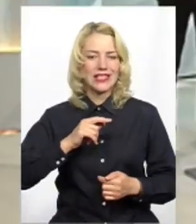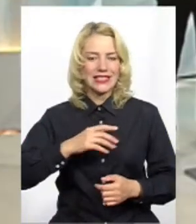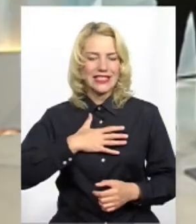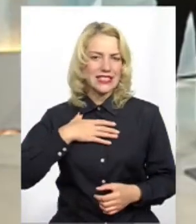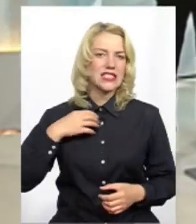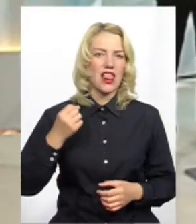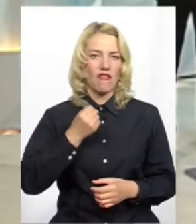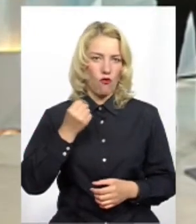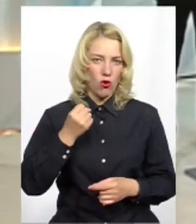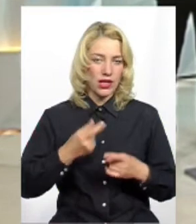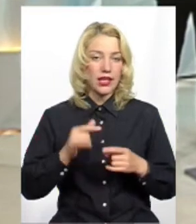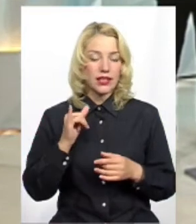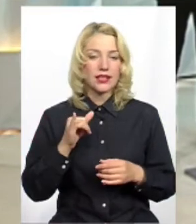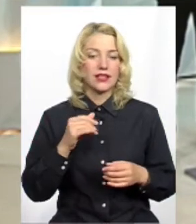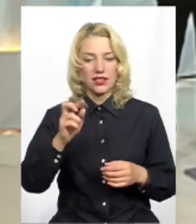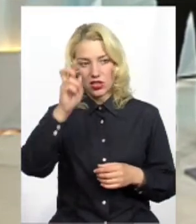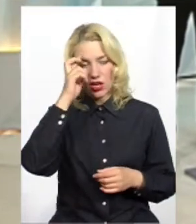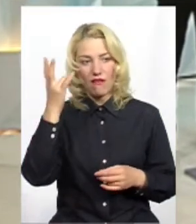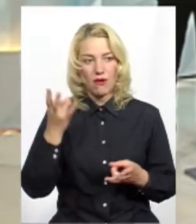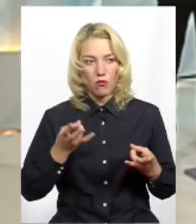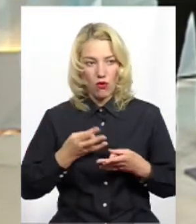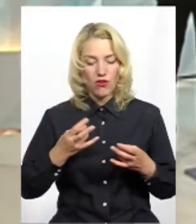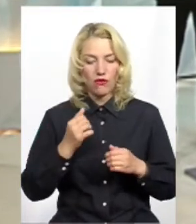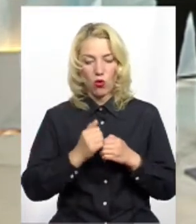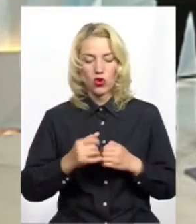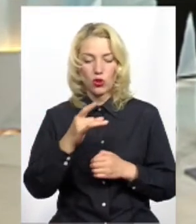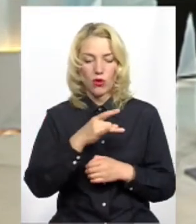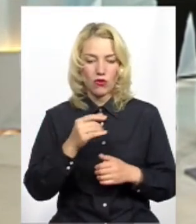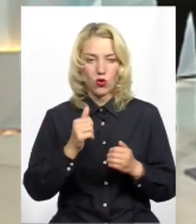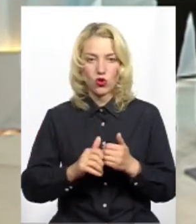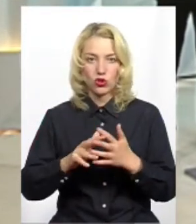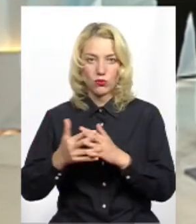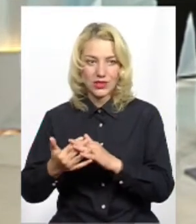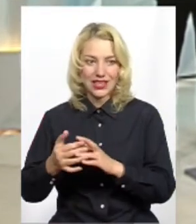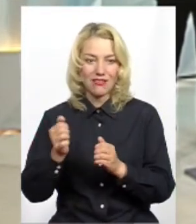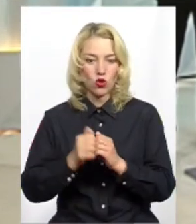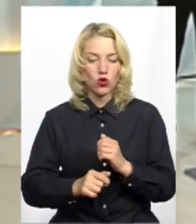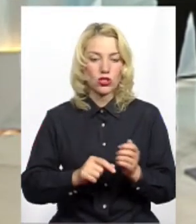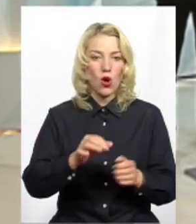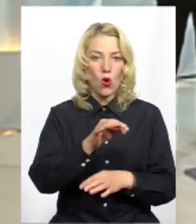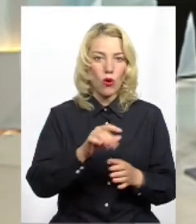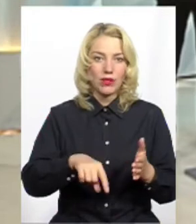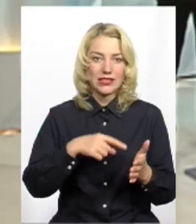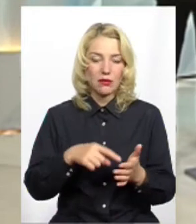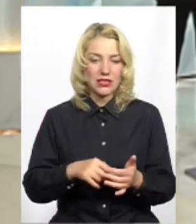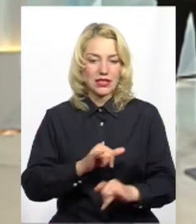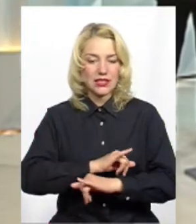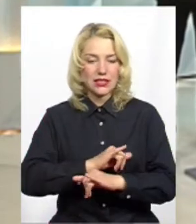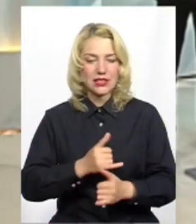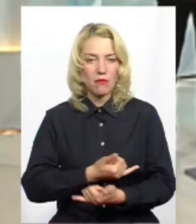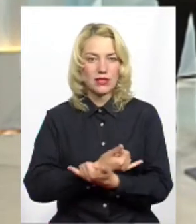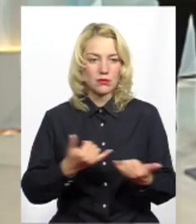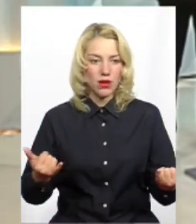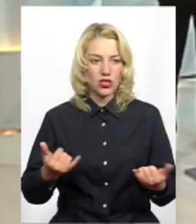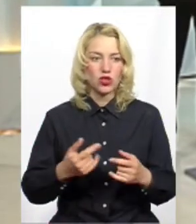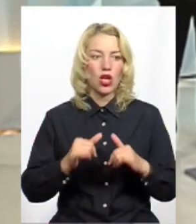волі. Держава повинна в кожному районі, в кожному селі і області міста забезпечувати розвиток спортивної